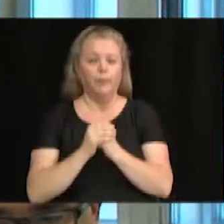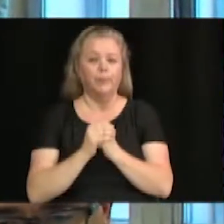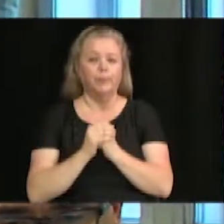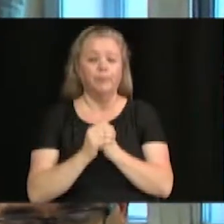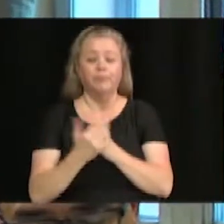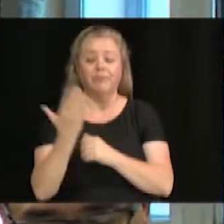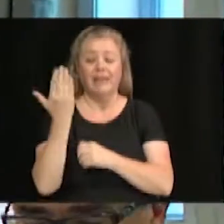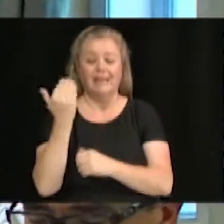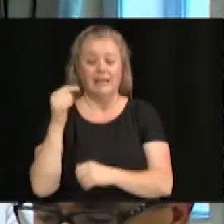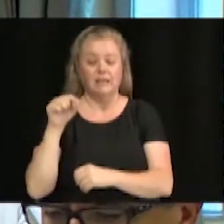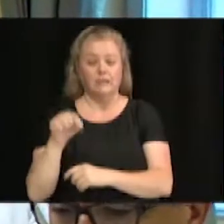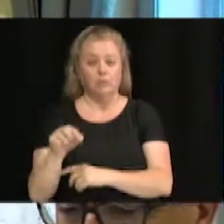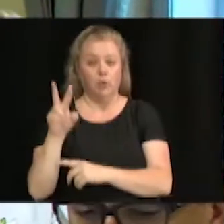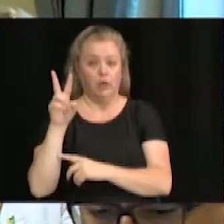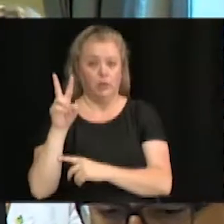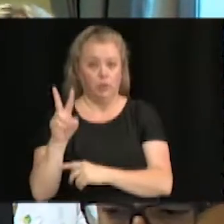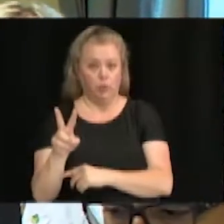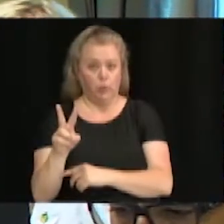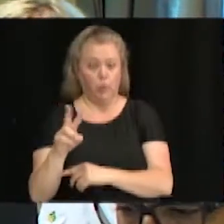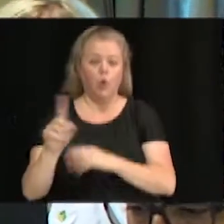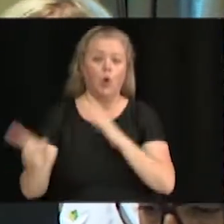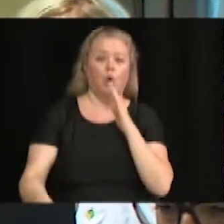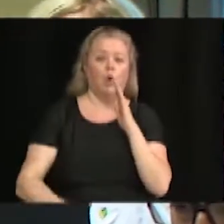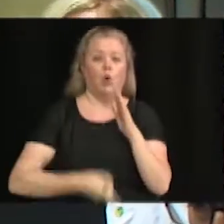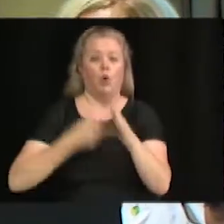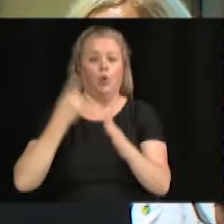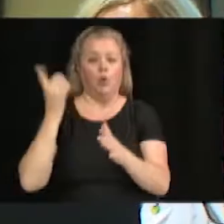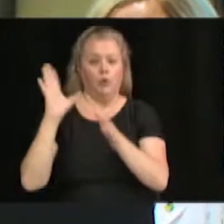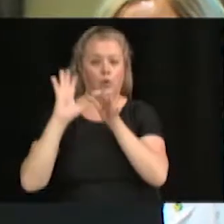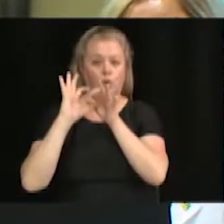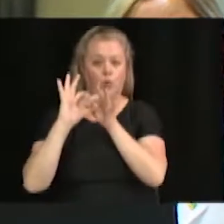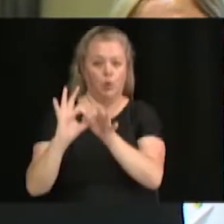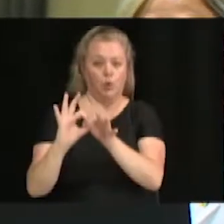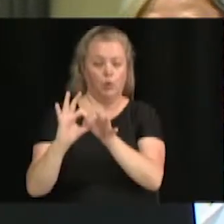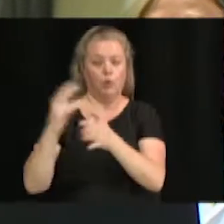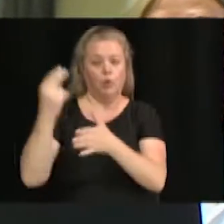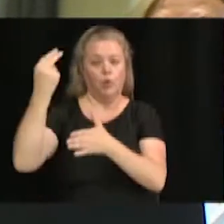À 15.2, renouvellement du contrat d'assurance collective.